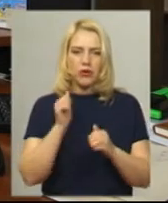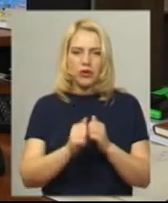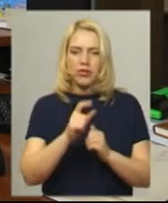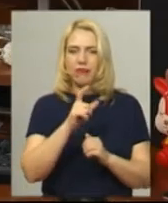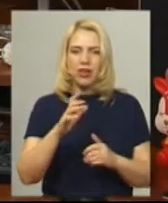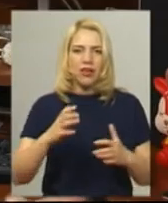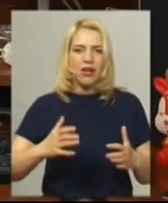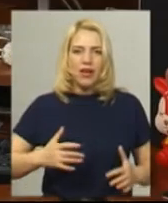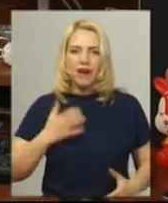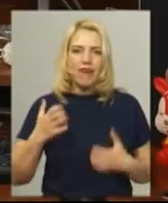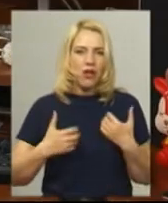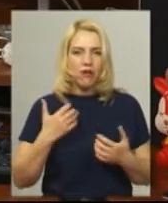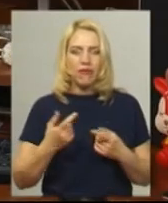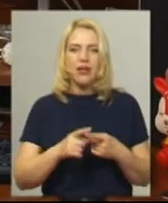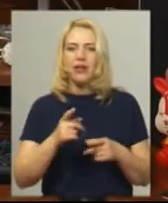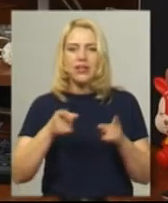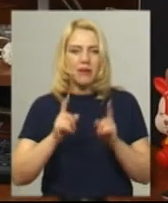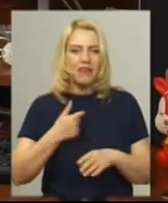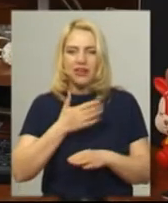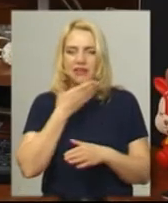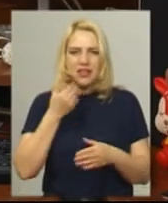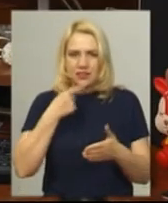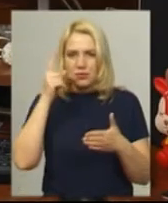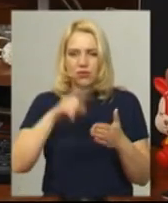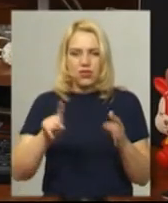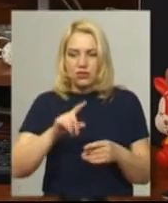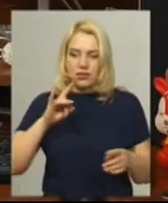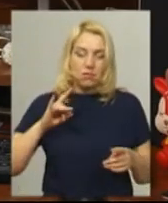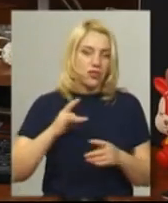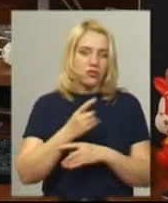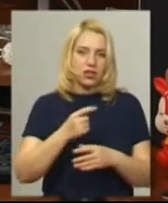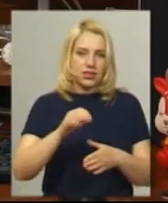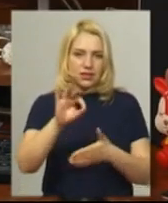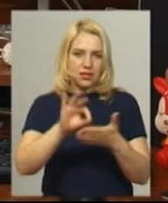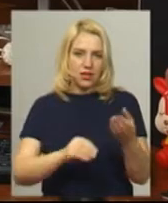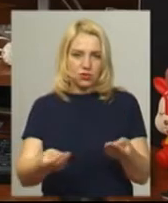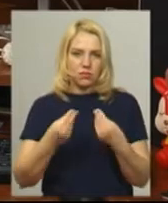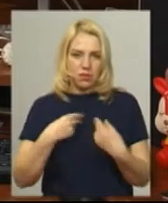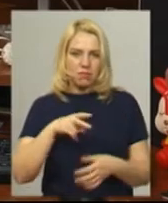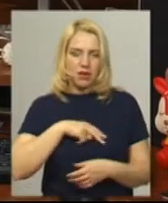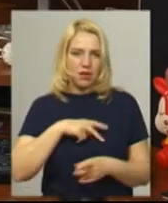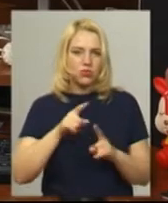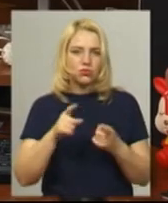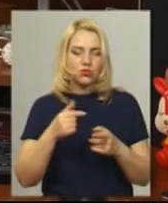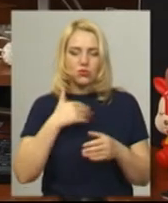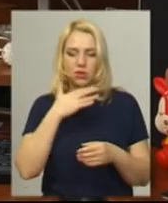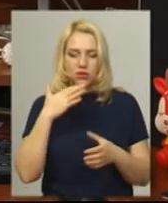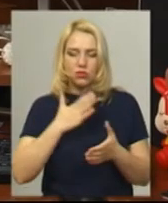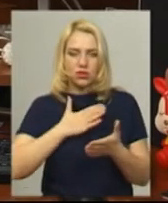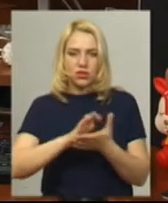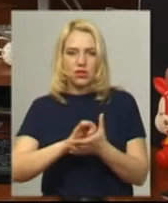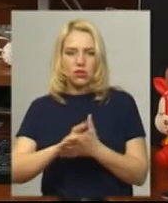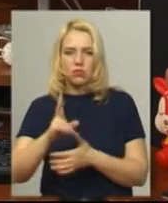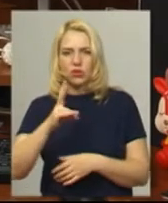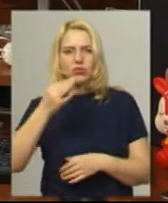хвилювання наростало. Насправді, я не сподівалася, що це отак з першого разу буде відразу перша премія. Тому що дуже багато моїх знайомих, таких